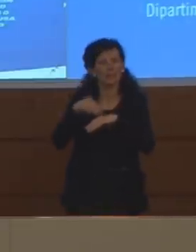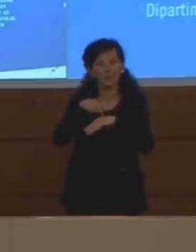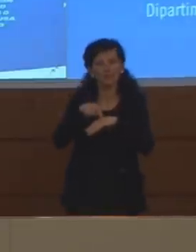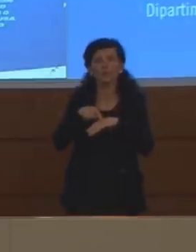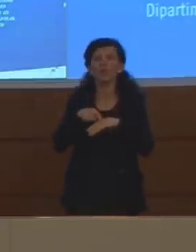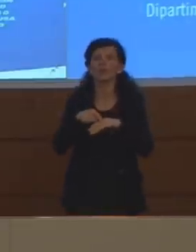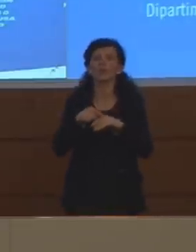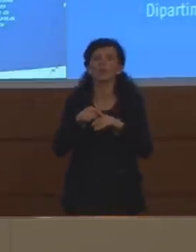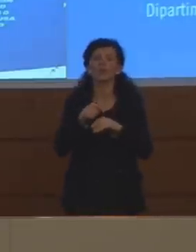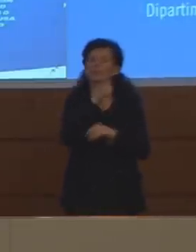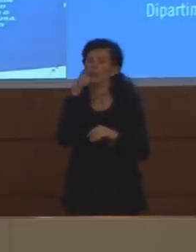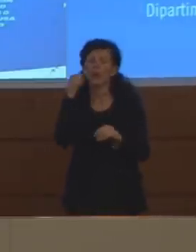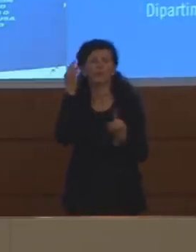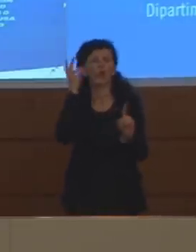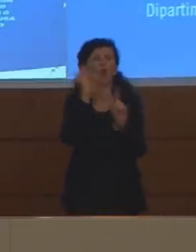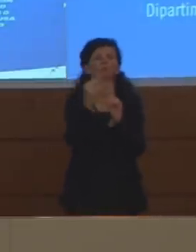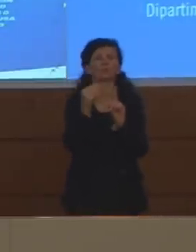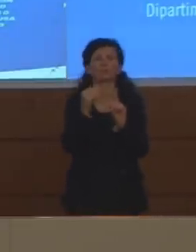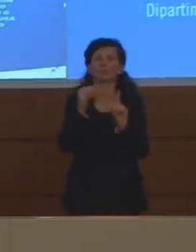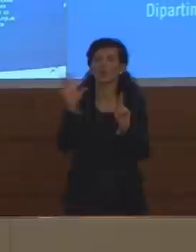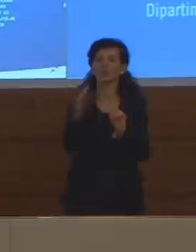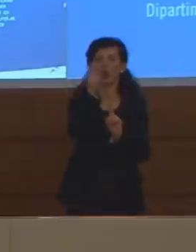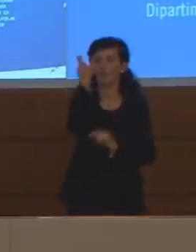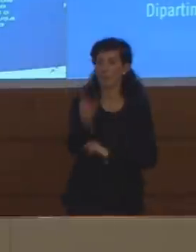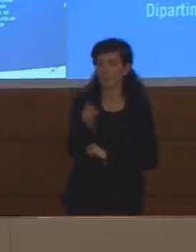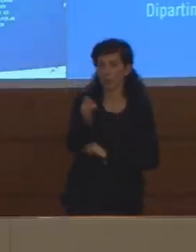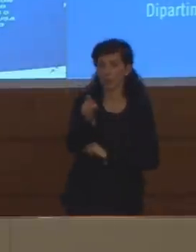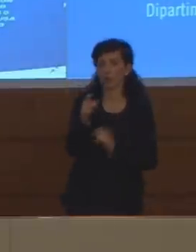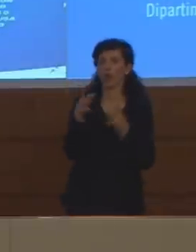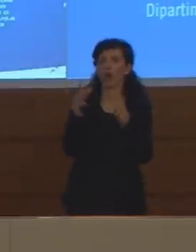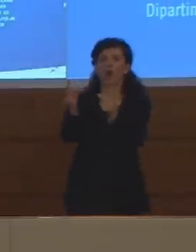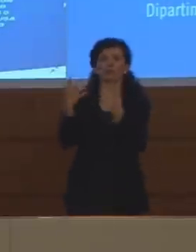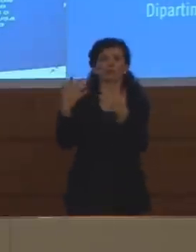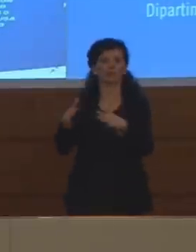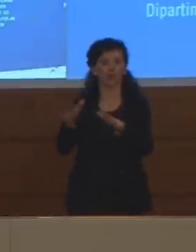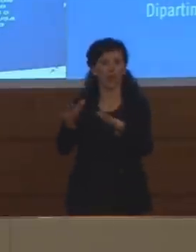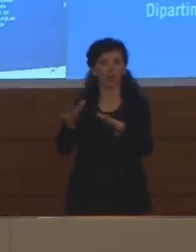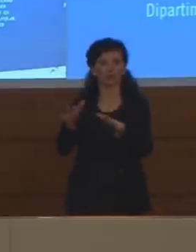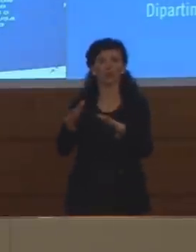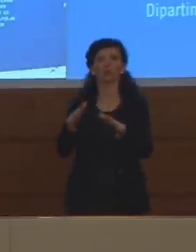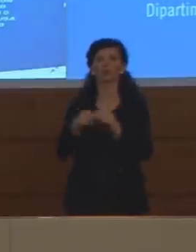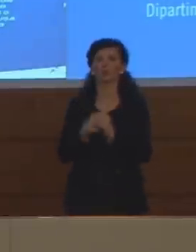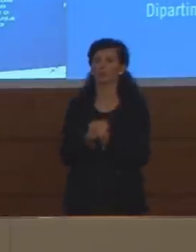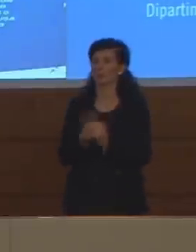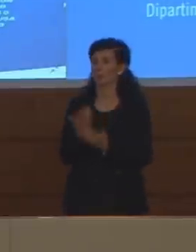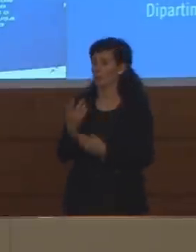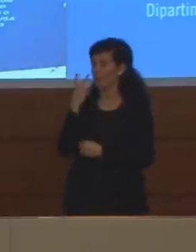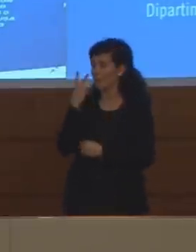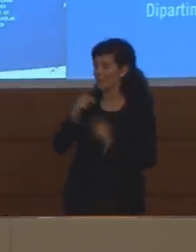fare quest'opera di tracciamento che è critica ma non è molto semplice. Non